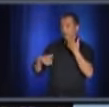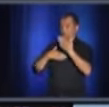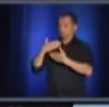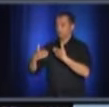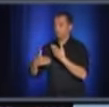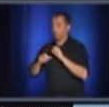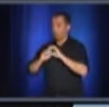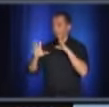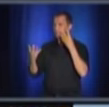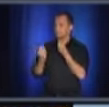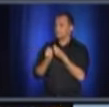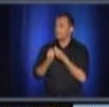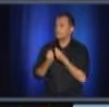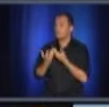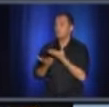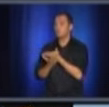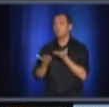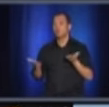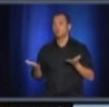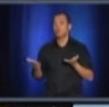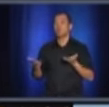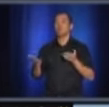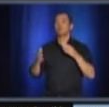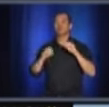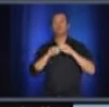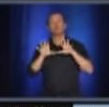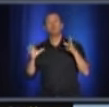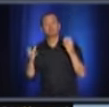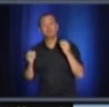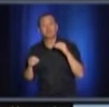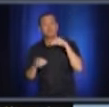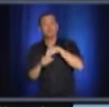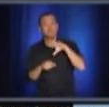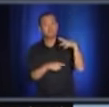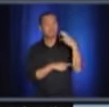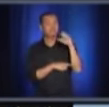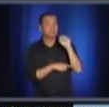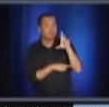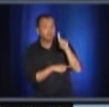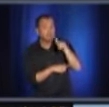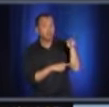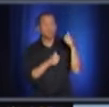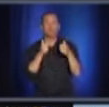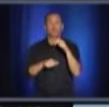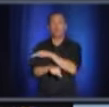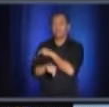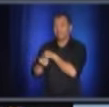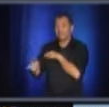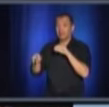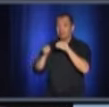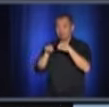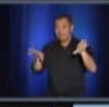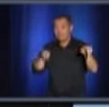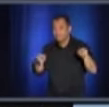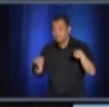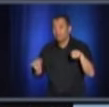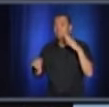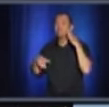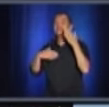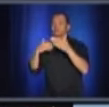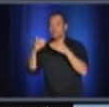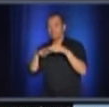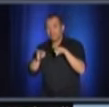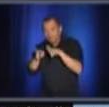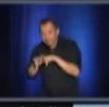eu beaucoup d'infections, soit dans les CHSLD ou dans les établissements, dans les hôpitaux, de gens qui étaient dans des chambres doubles